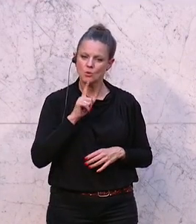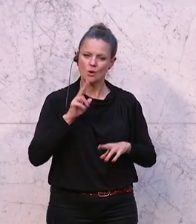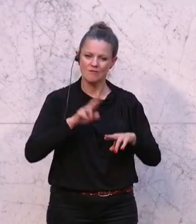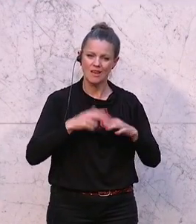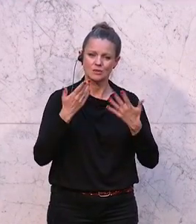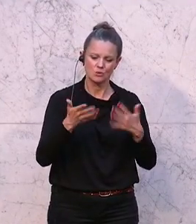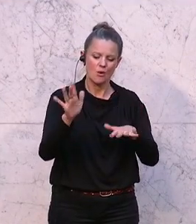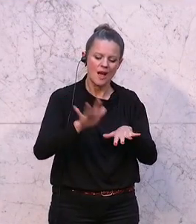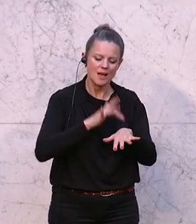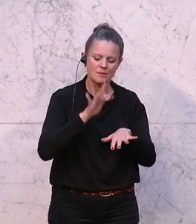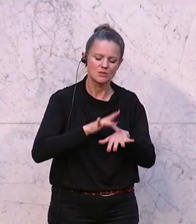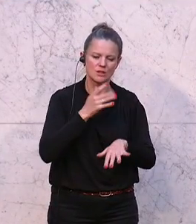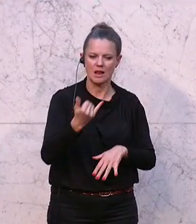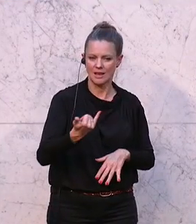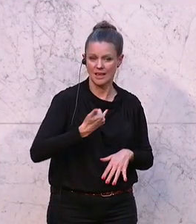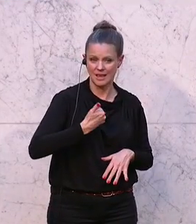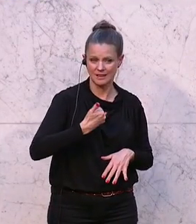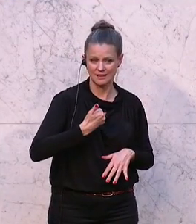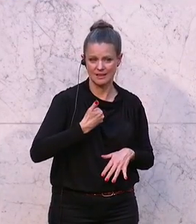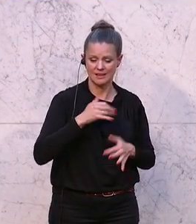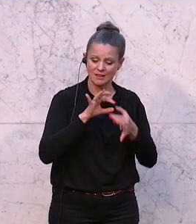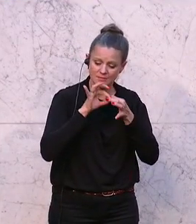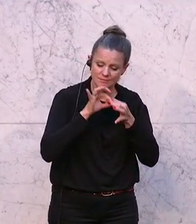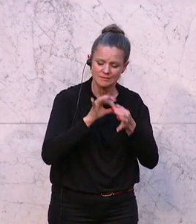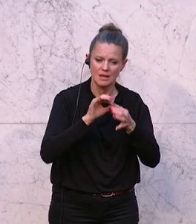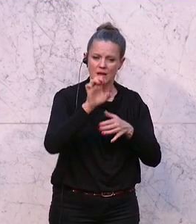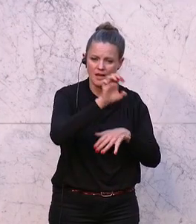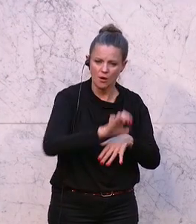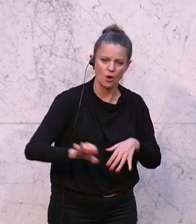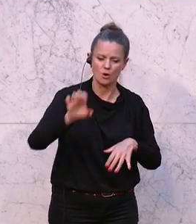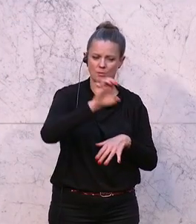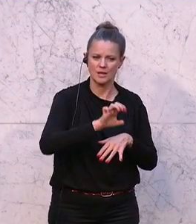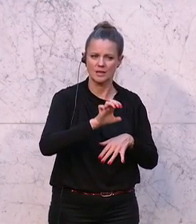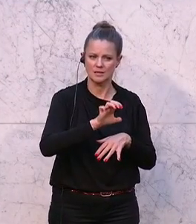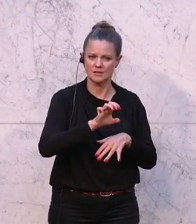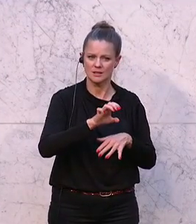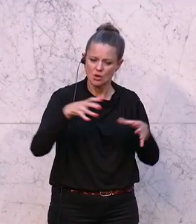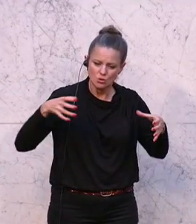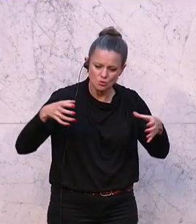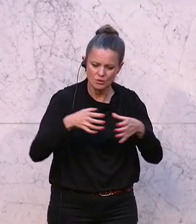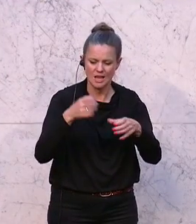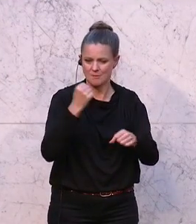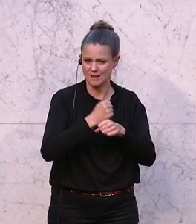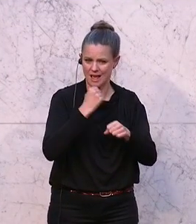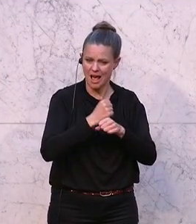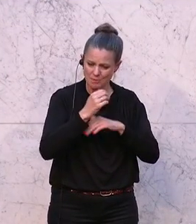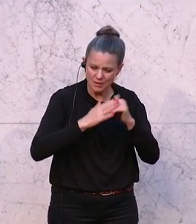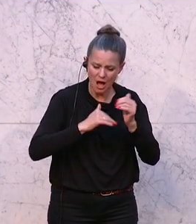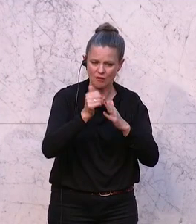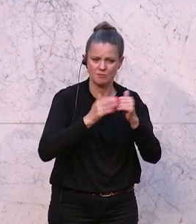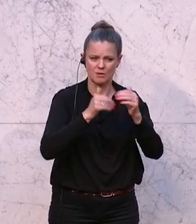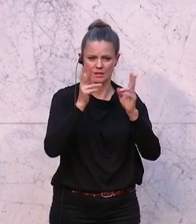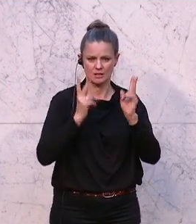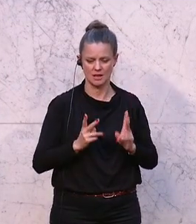emotionale, identitätsstiftende europäische Zusammenarbeit setzen, wird es uns, glaube ich,